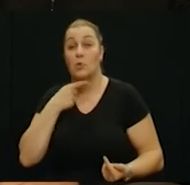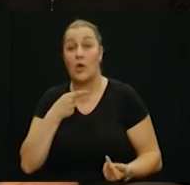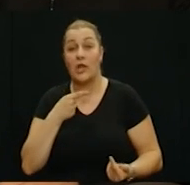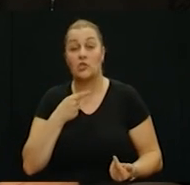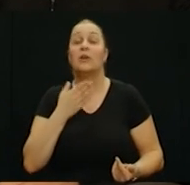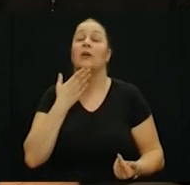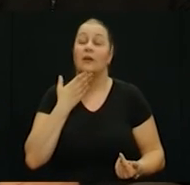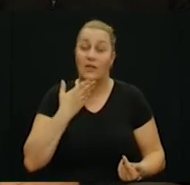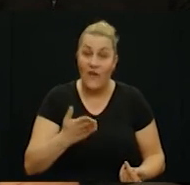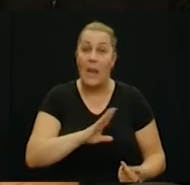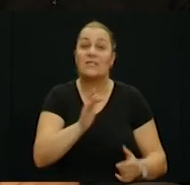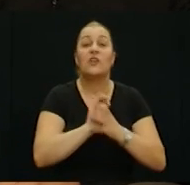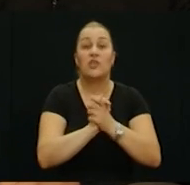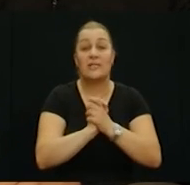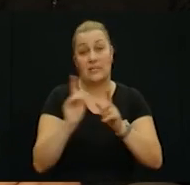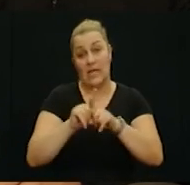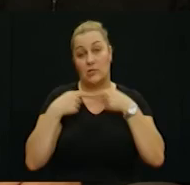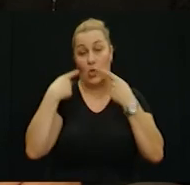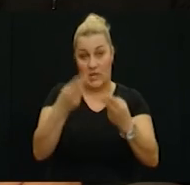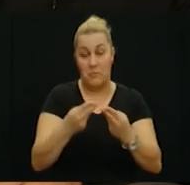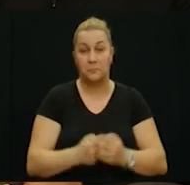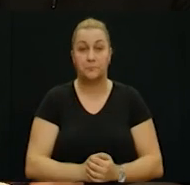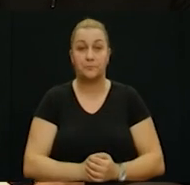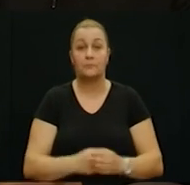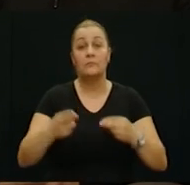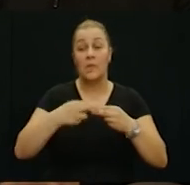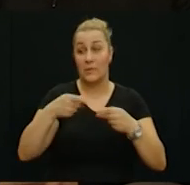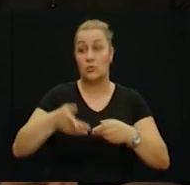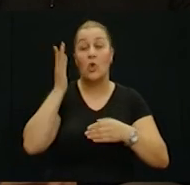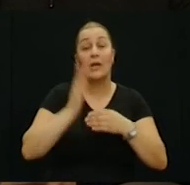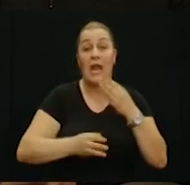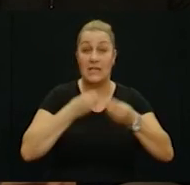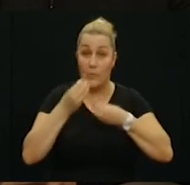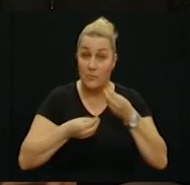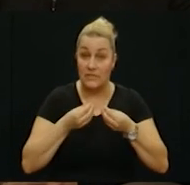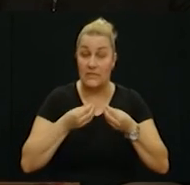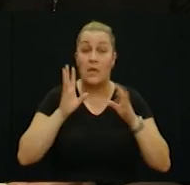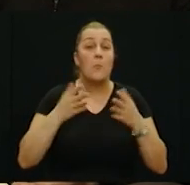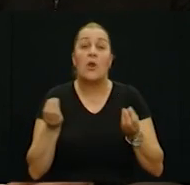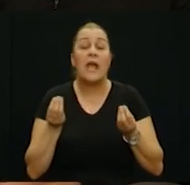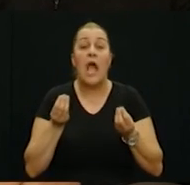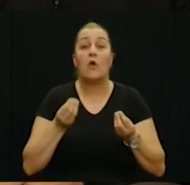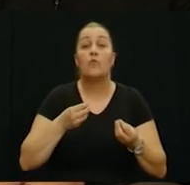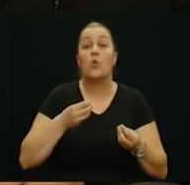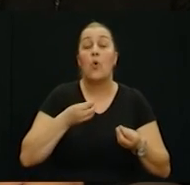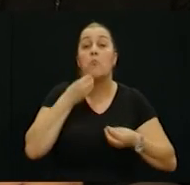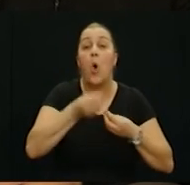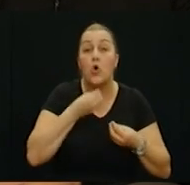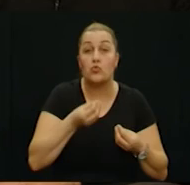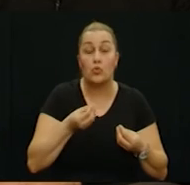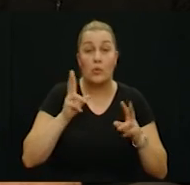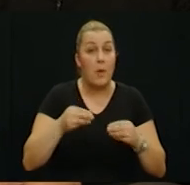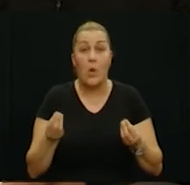Hvala lijepo i sve čestitke i pozdrave pozdravite ih njih Evo pri samo smo kraju emisije doktor imamo li nekakvu poruku